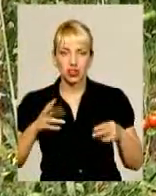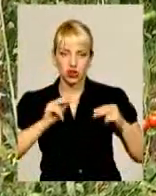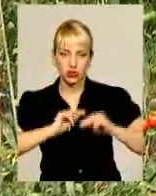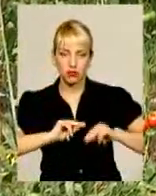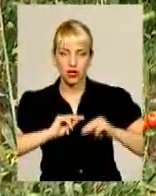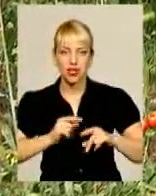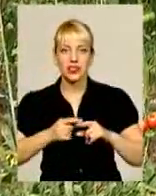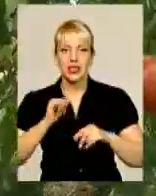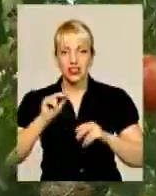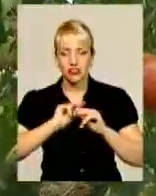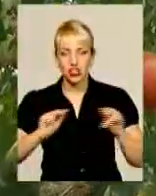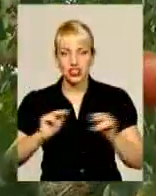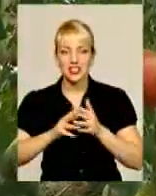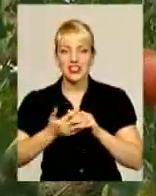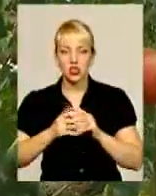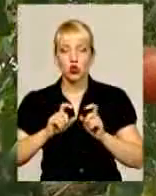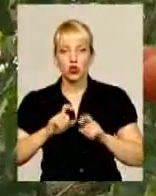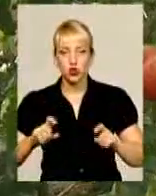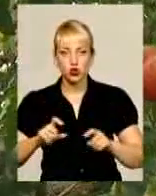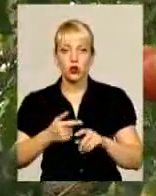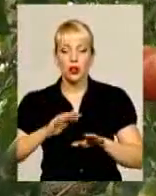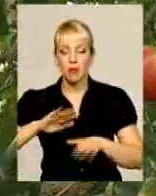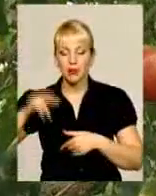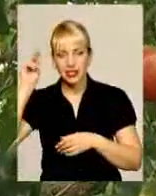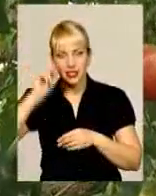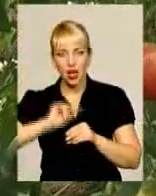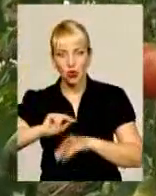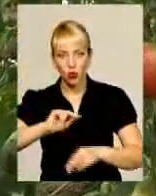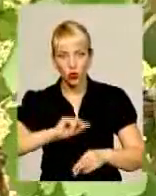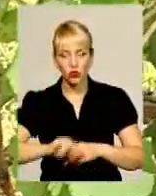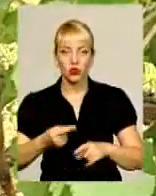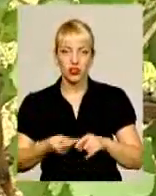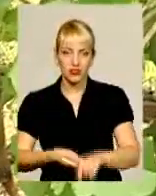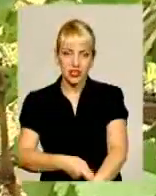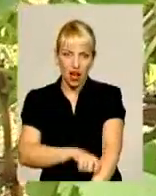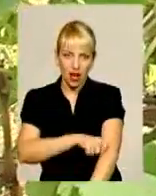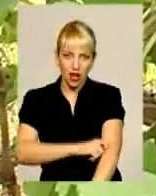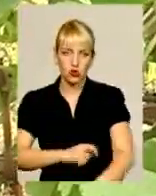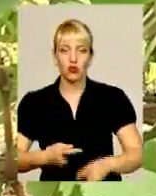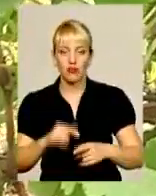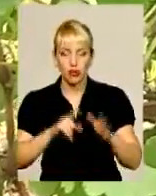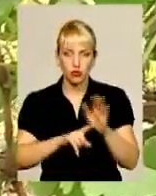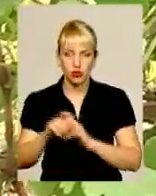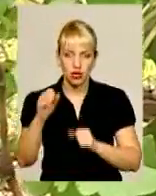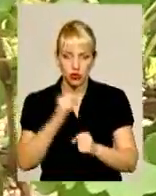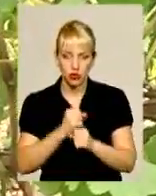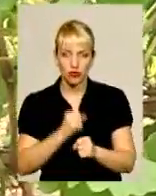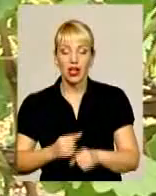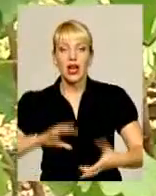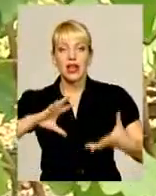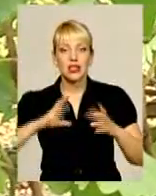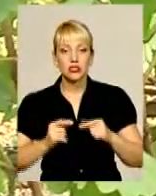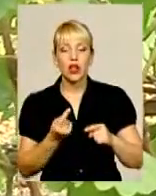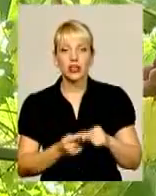вчитель сільської школи після уроків закачує рукави і трудиться на своїй присадивній ділянці, доки не смеркне. Але результат того вартий, каже